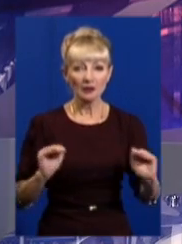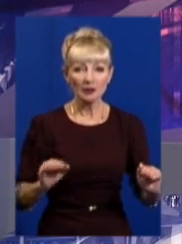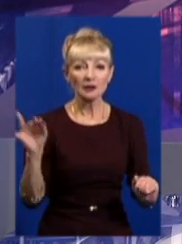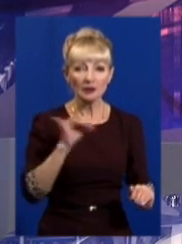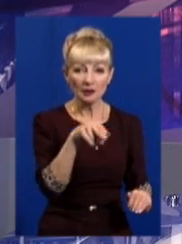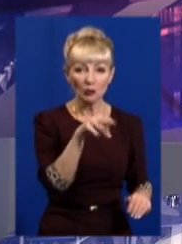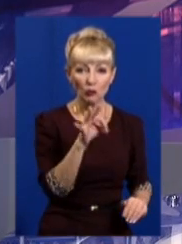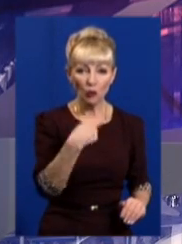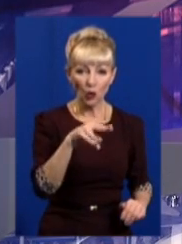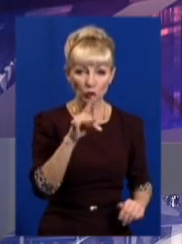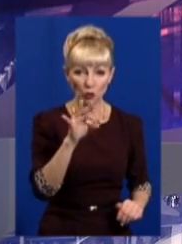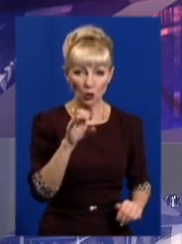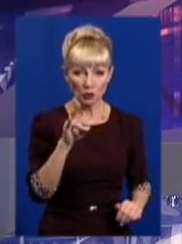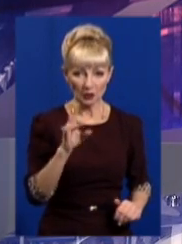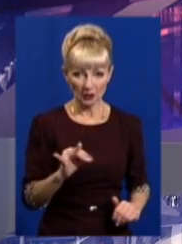підлітки.